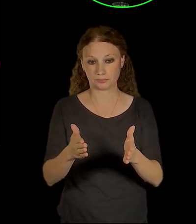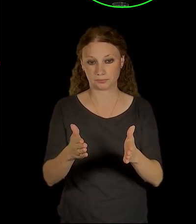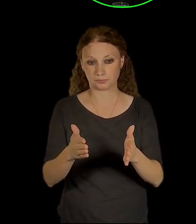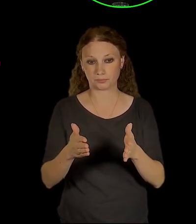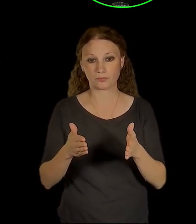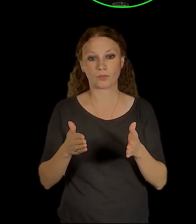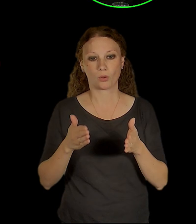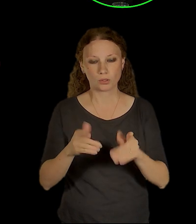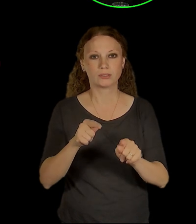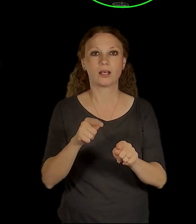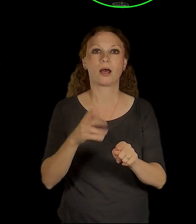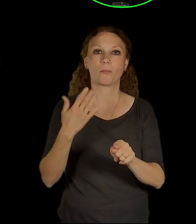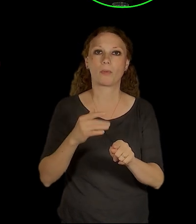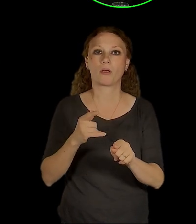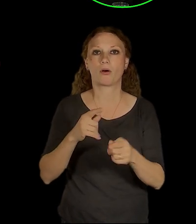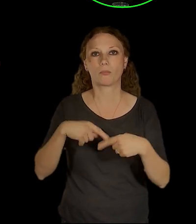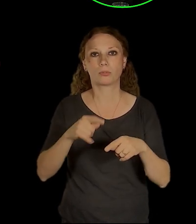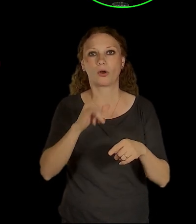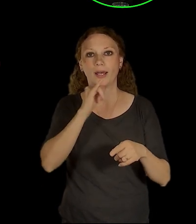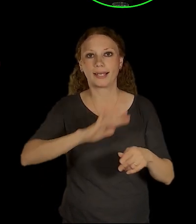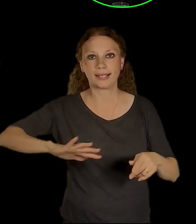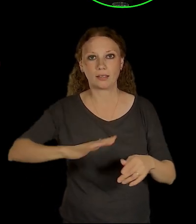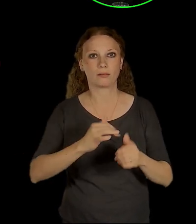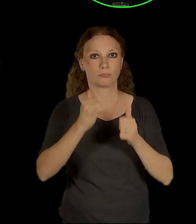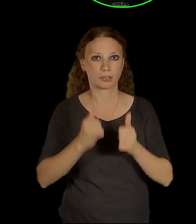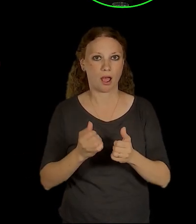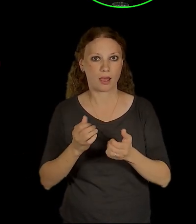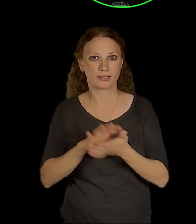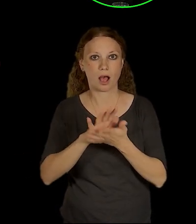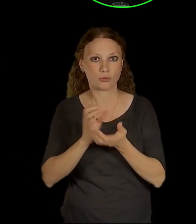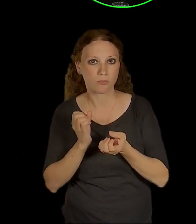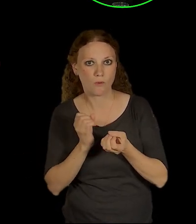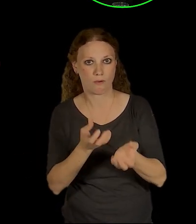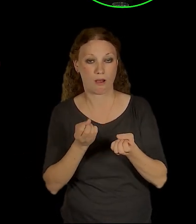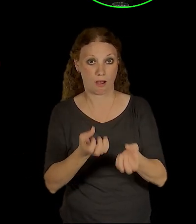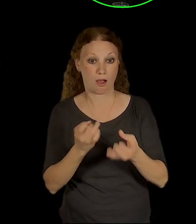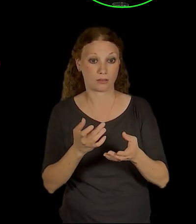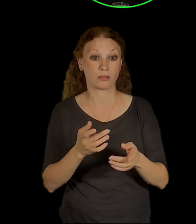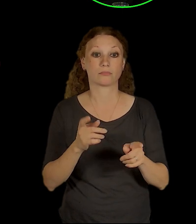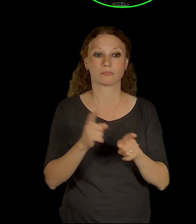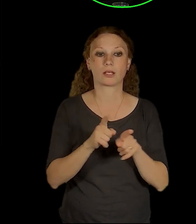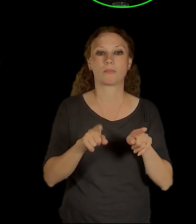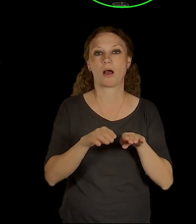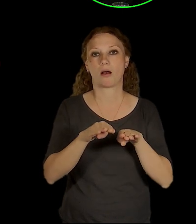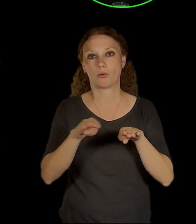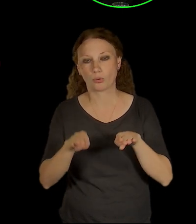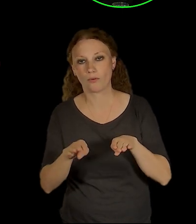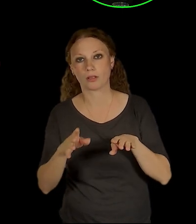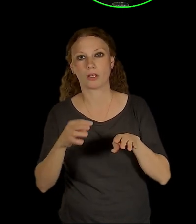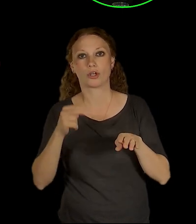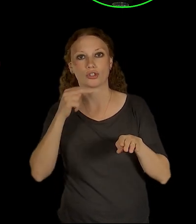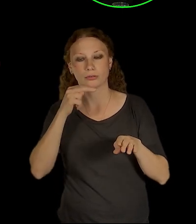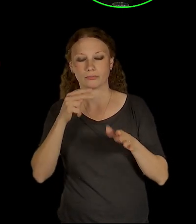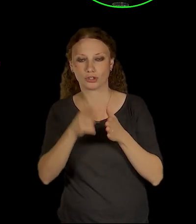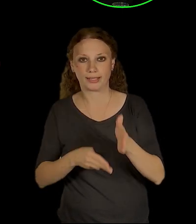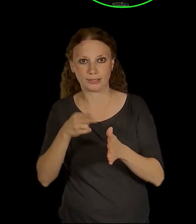zásoboval v jich Prahy a Smíchov. Pak je tady úroveň železničního